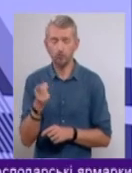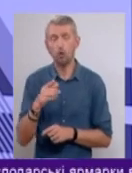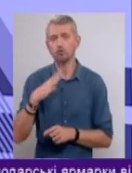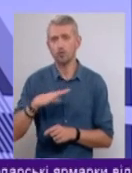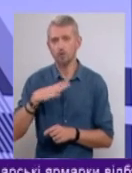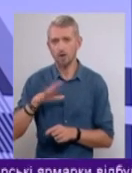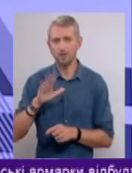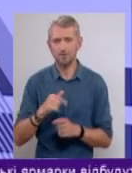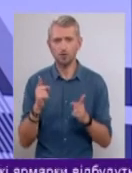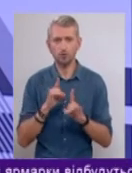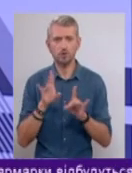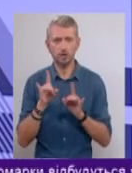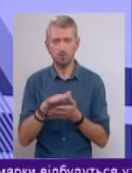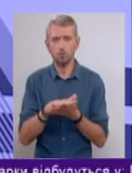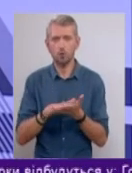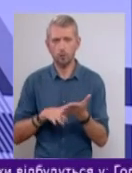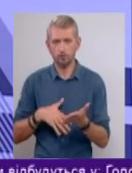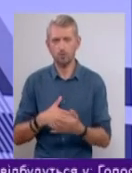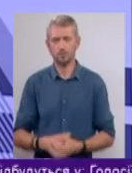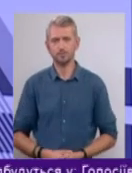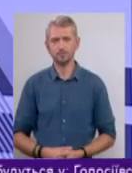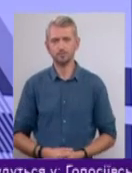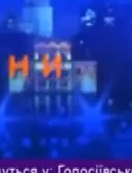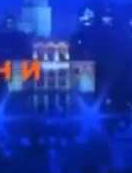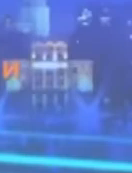дочекайтеся після невеличкої перерви, продовжимо нашу розмову.